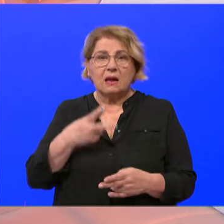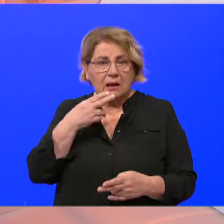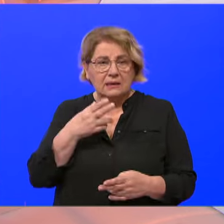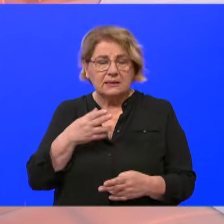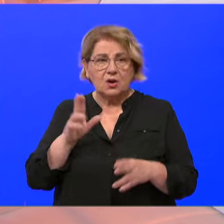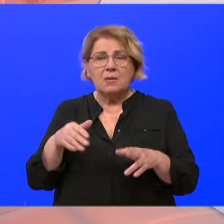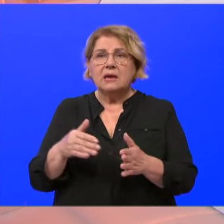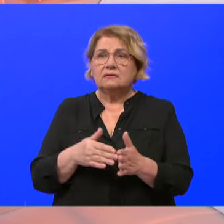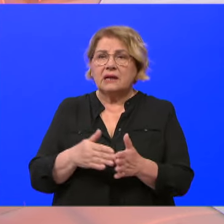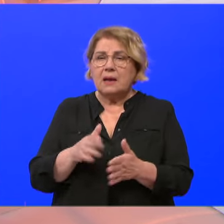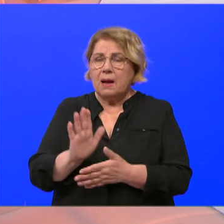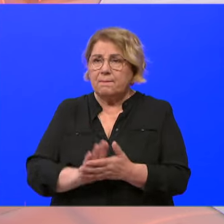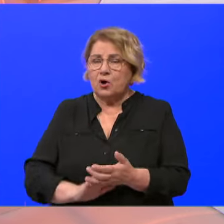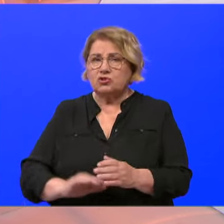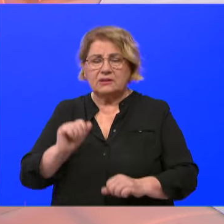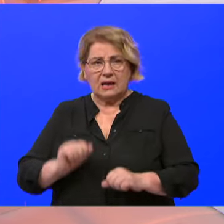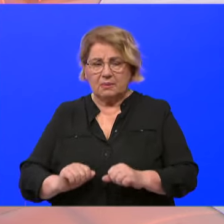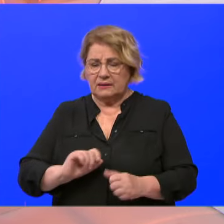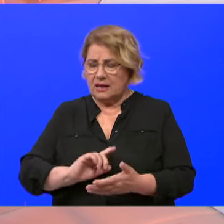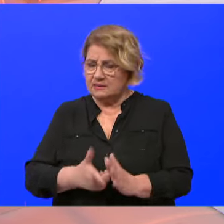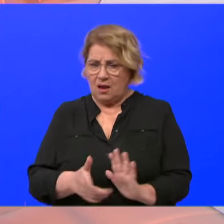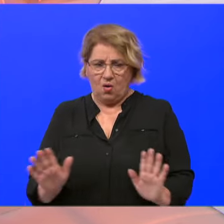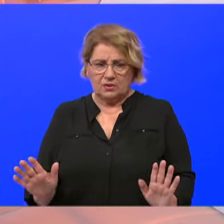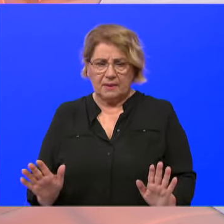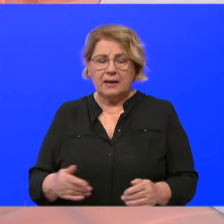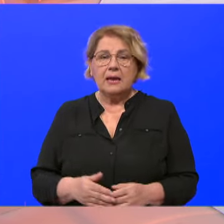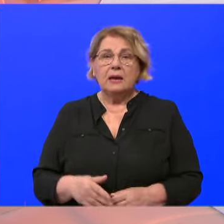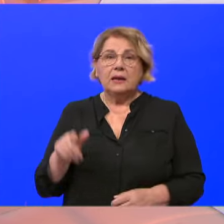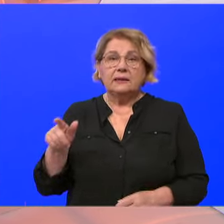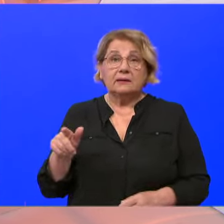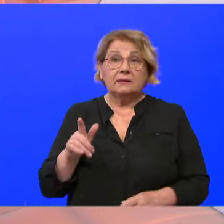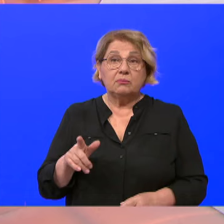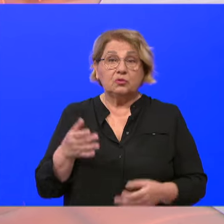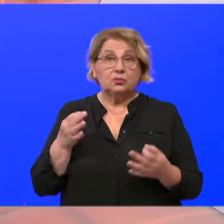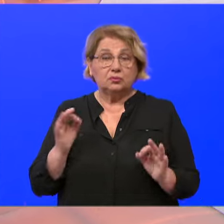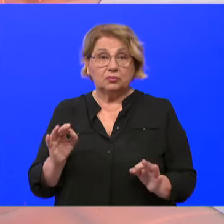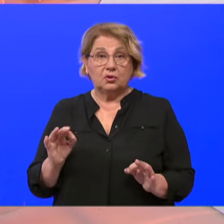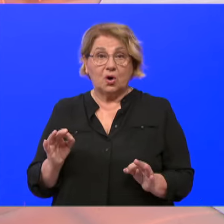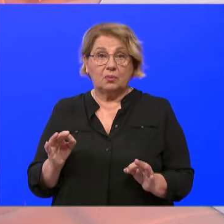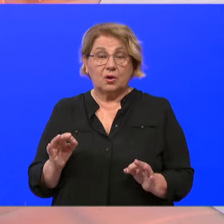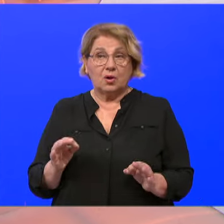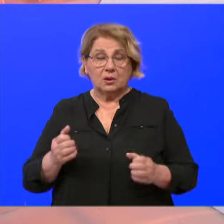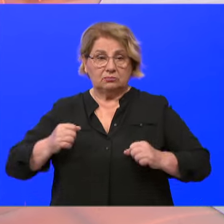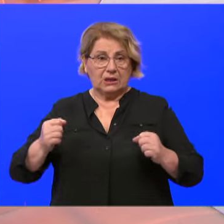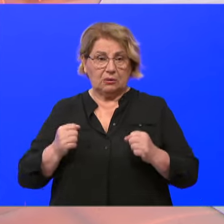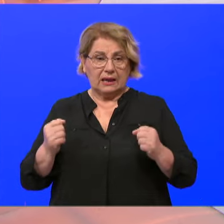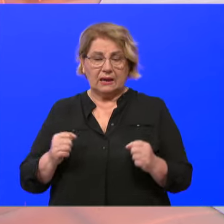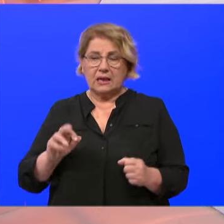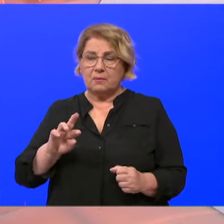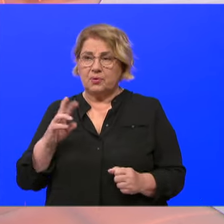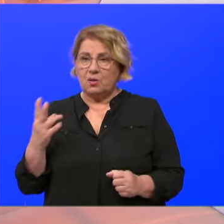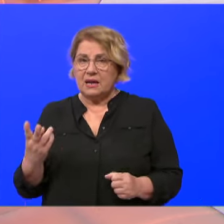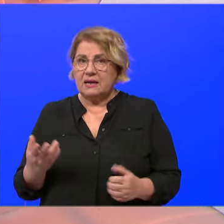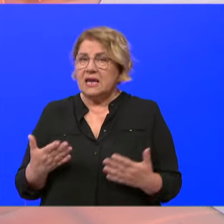krenuti sa prehabilitacijom, da oni budu u dobroj formi i promijene način